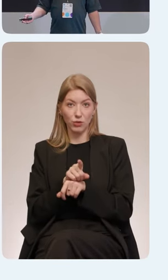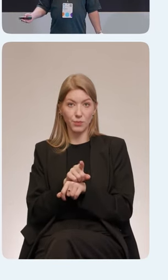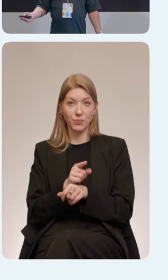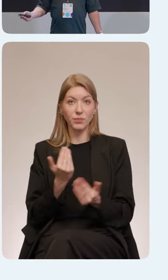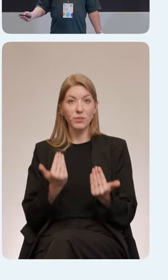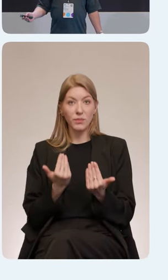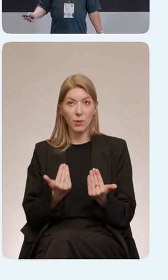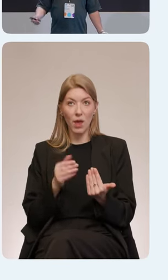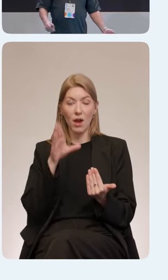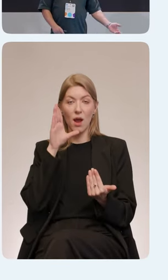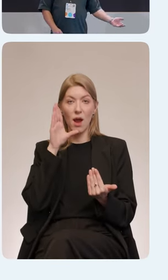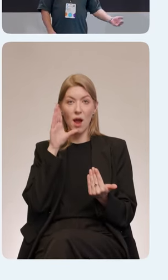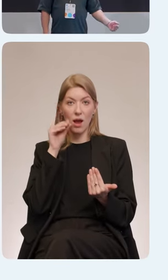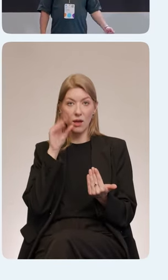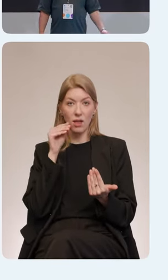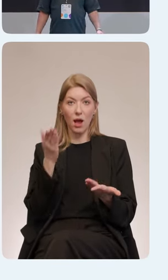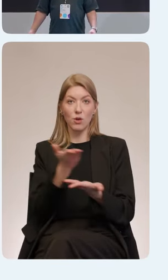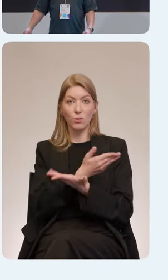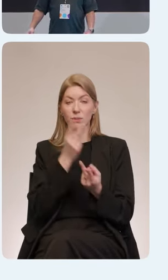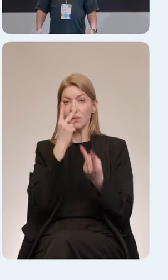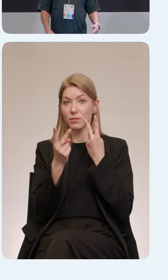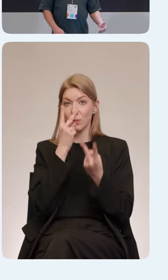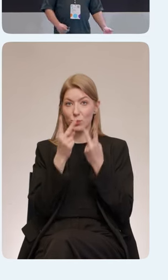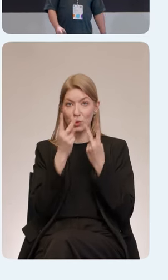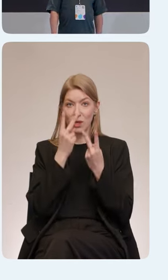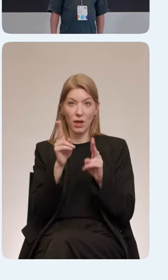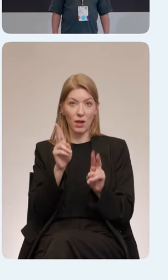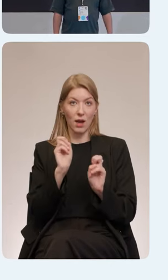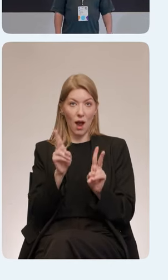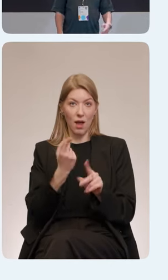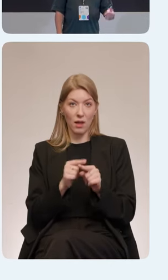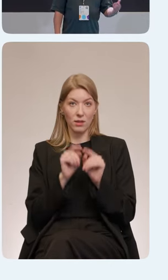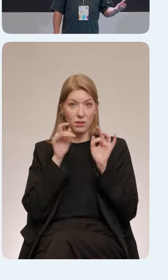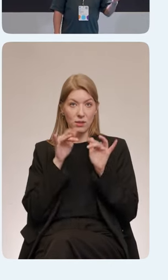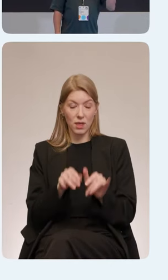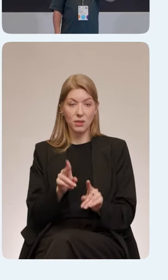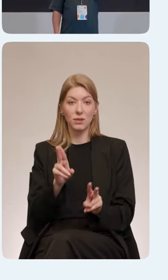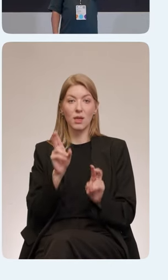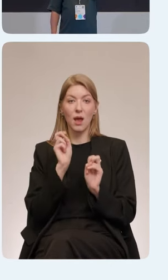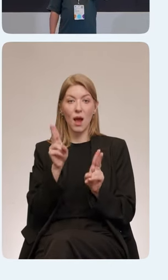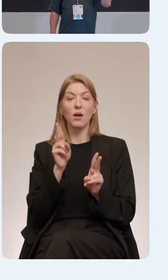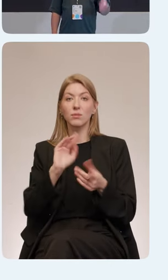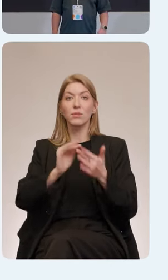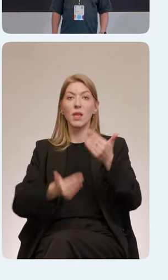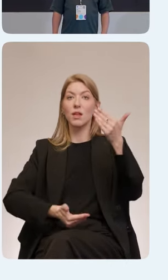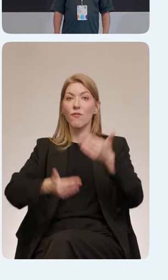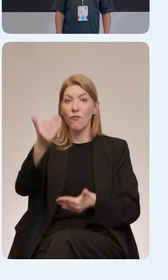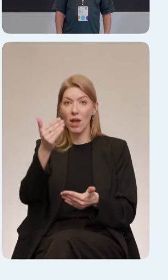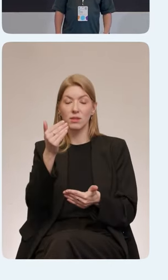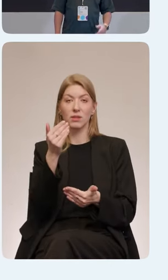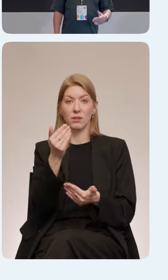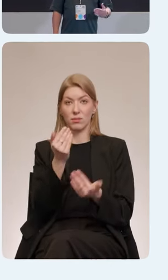когда мы вот это все изучили, посмотрели всякие гайды, кто как делает, кто как размечает интерфейсы в других компаниях,